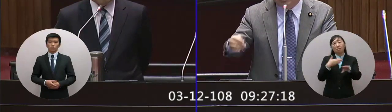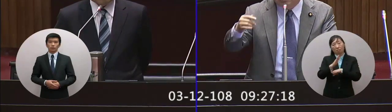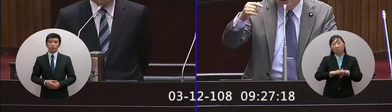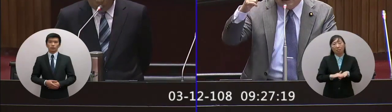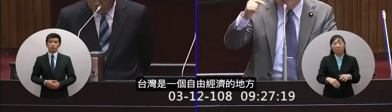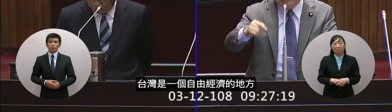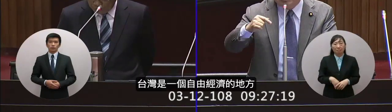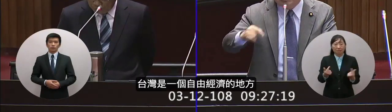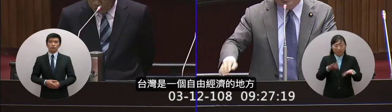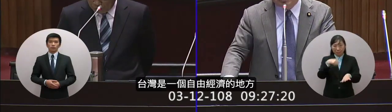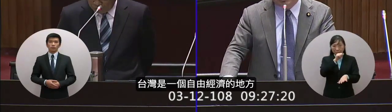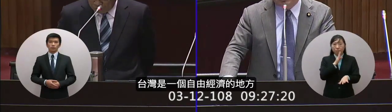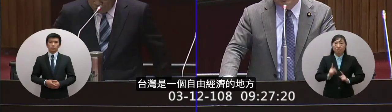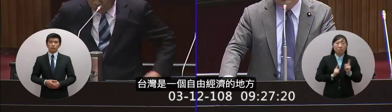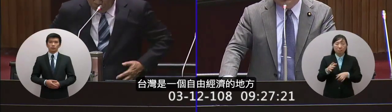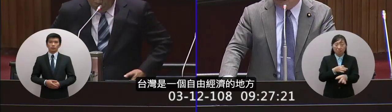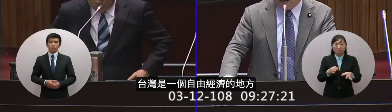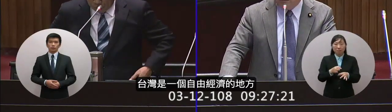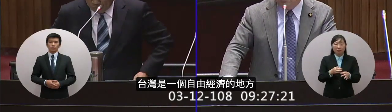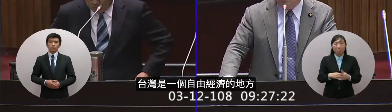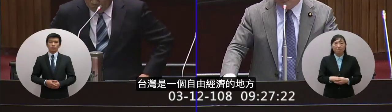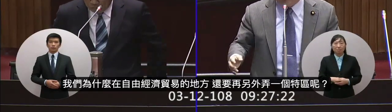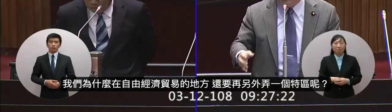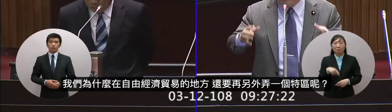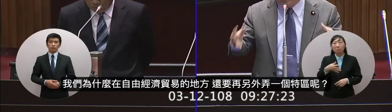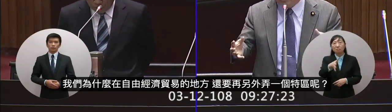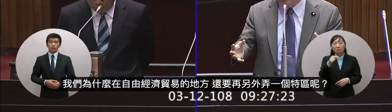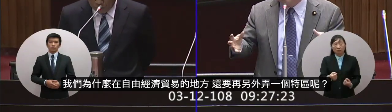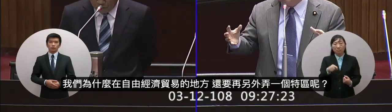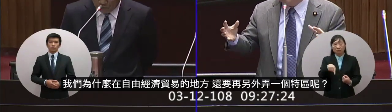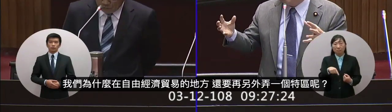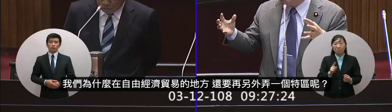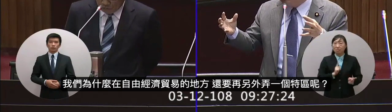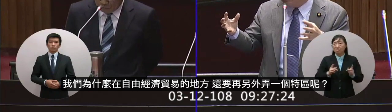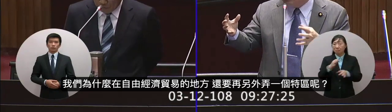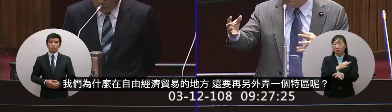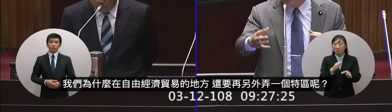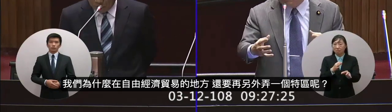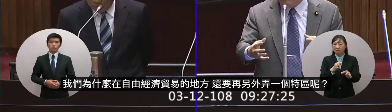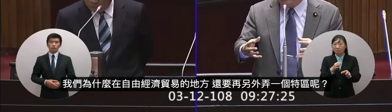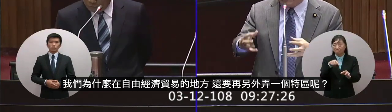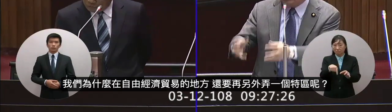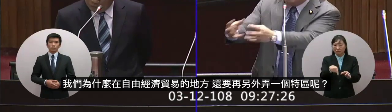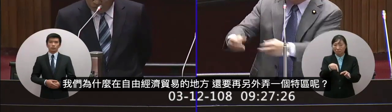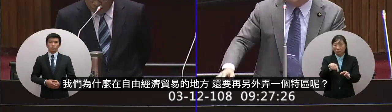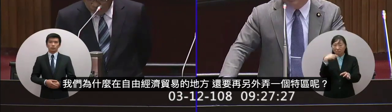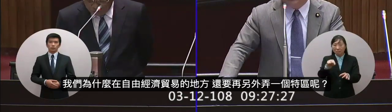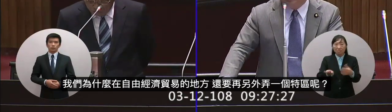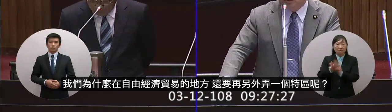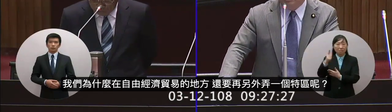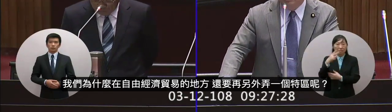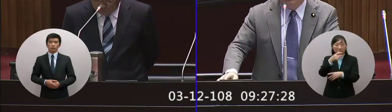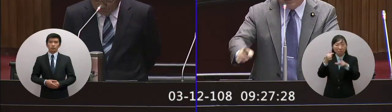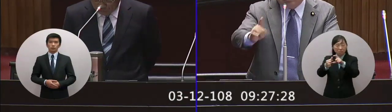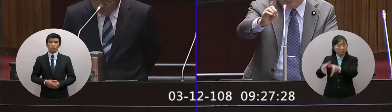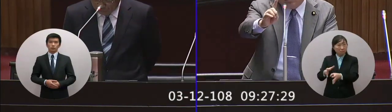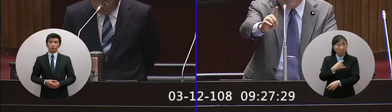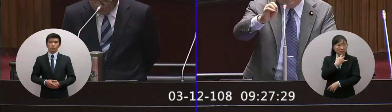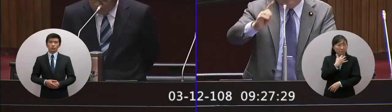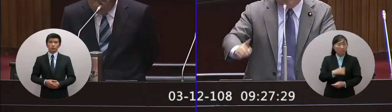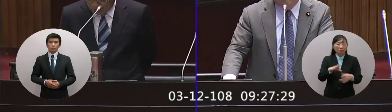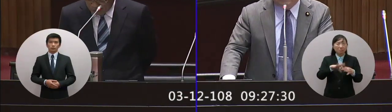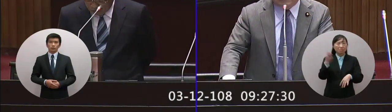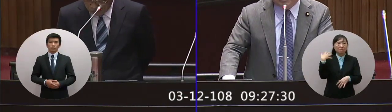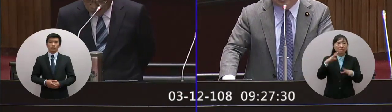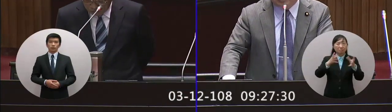通過了 尤其台灣是一個自由經濟的地方我們為什麼在自由經濟的貿易的地方 還要在另外那裡弄一個特區呢照